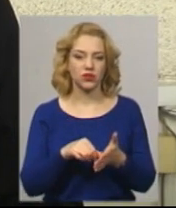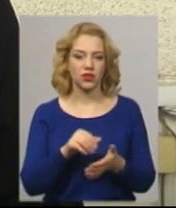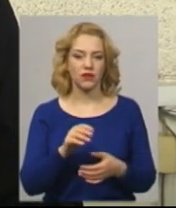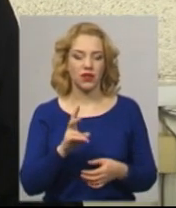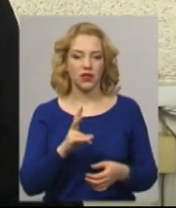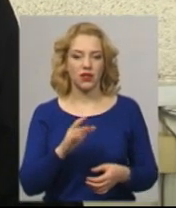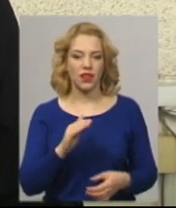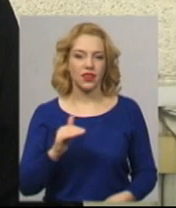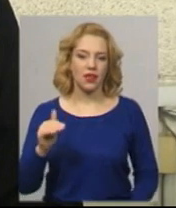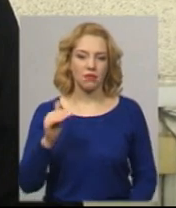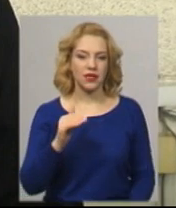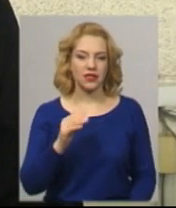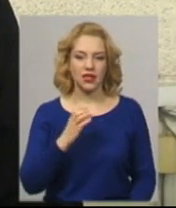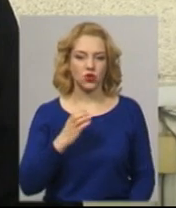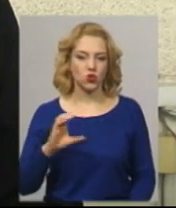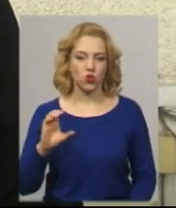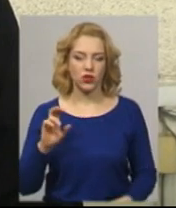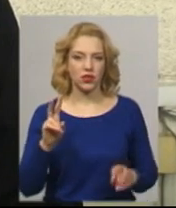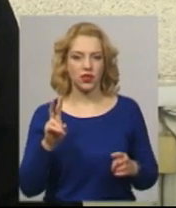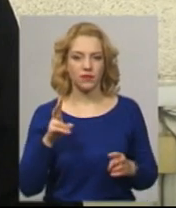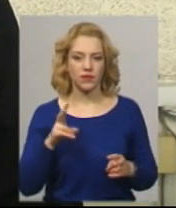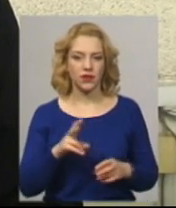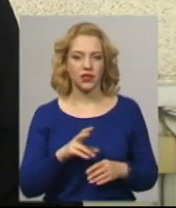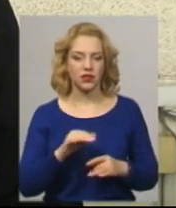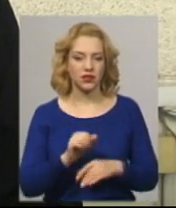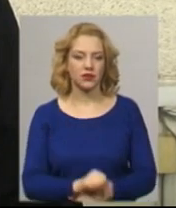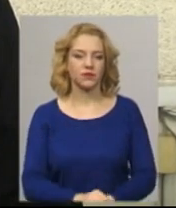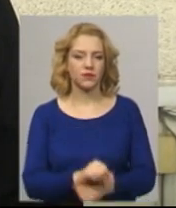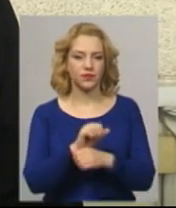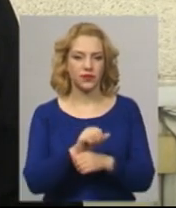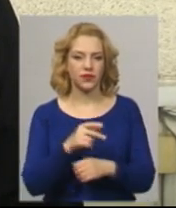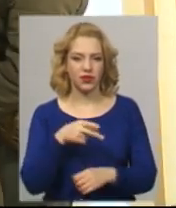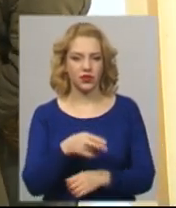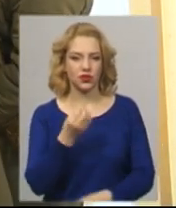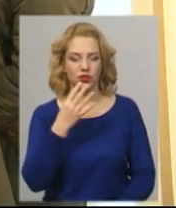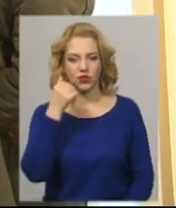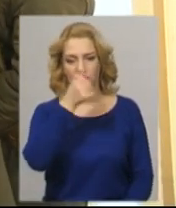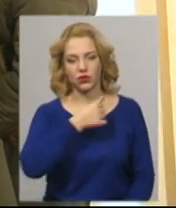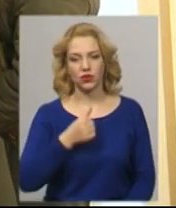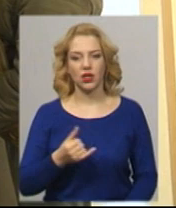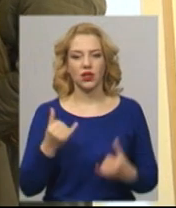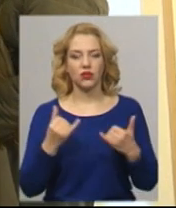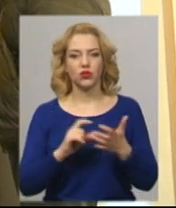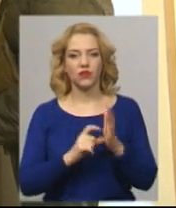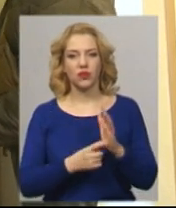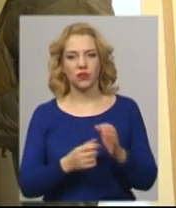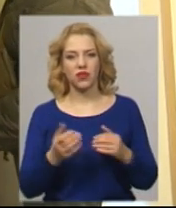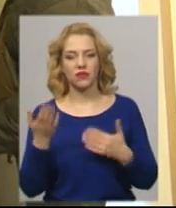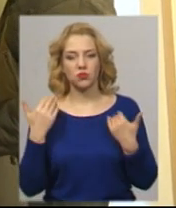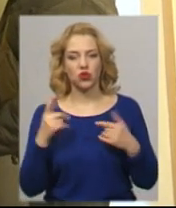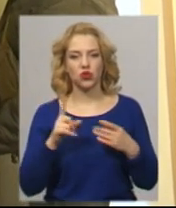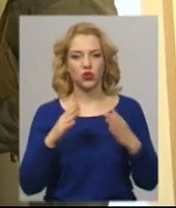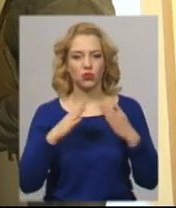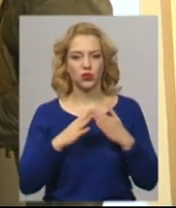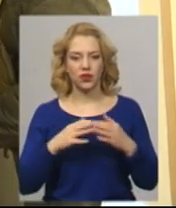Небесна сотня в событиях 2014 року. Сьогодні у кімнаті відпочинку, що у будівлі